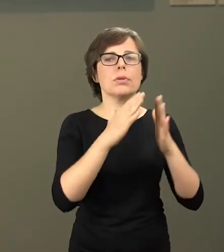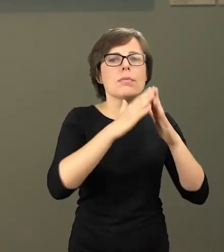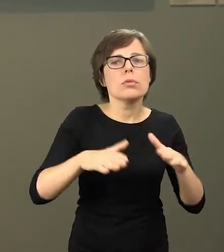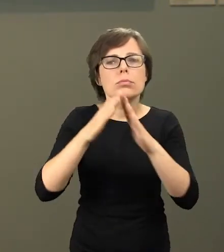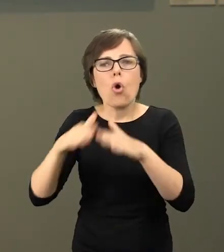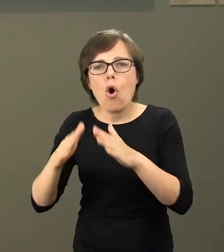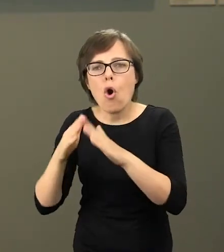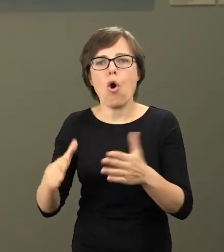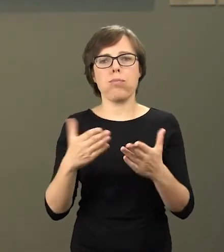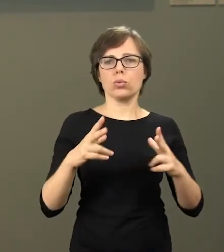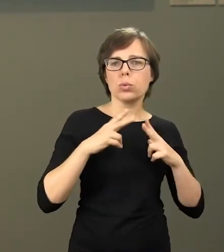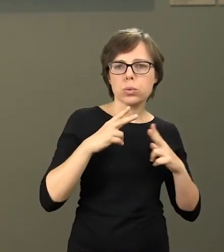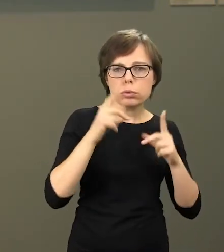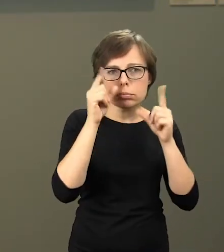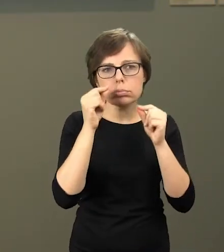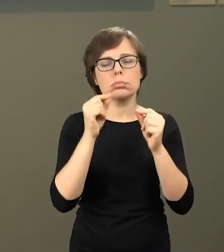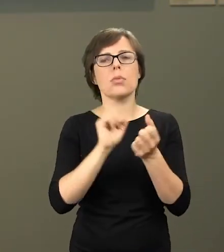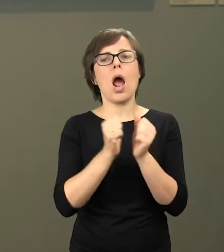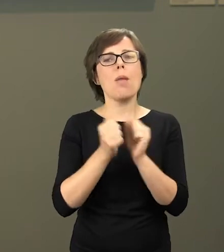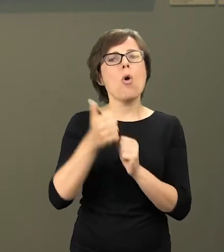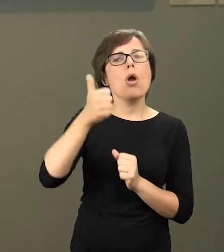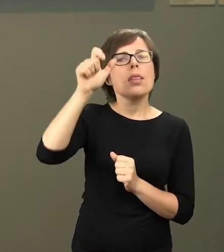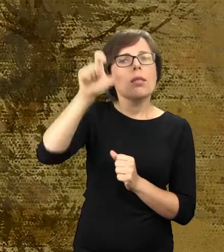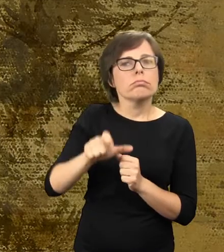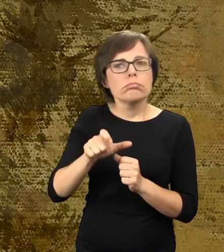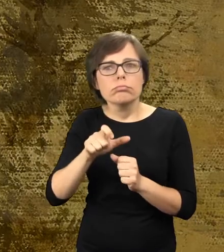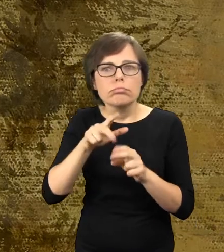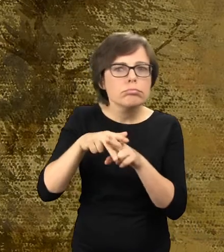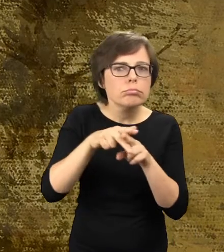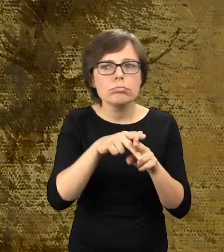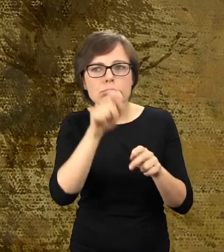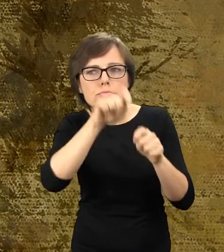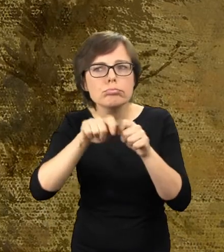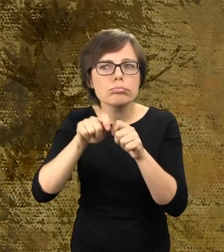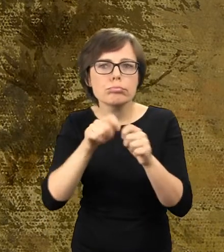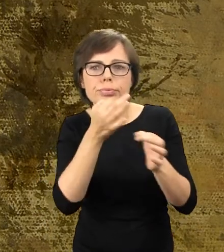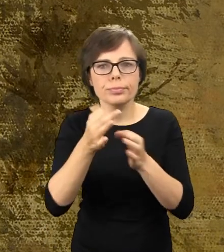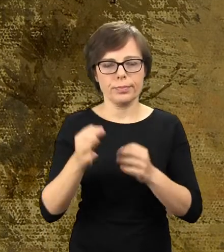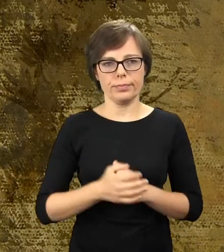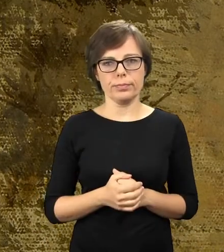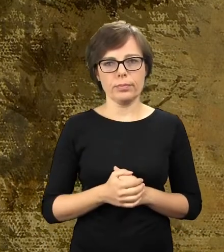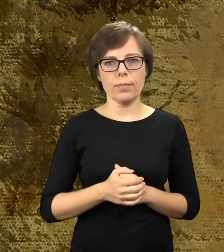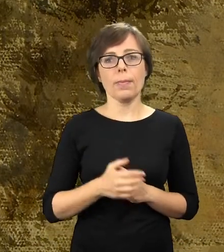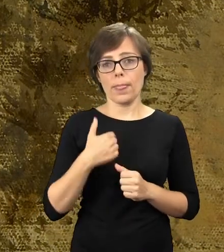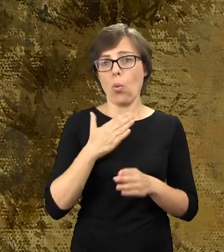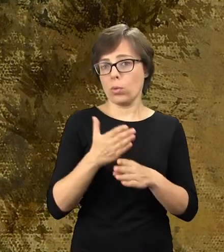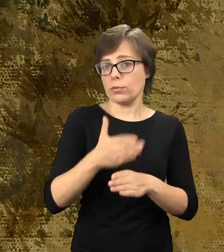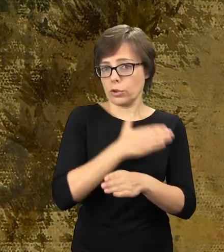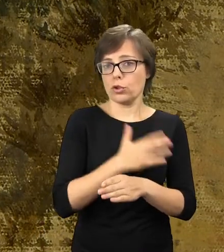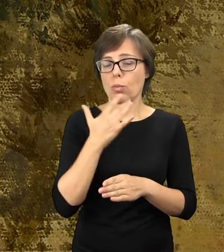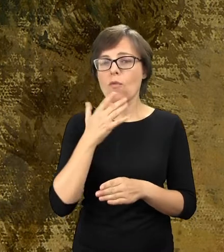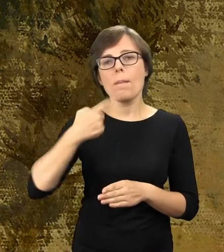zwiadowcom. Jak wspomniałam wcześniej, uznajemy ten obraz za pewnego rodzaju metaforę